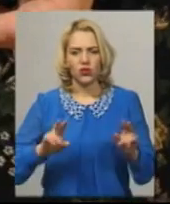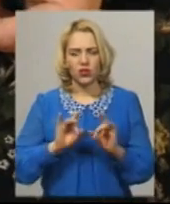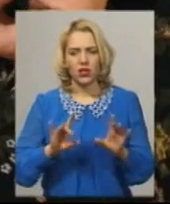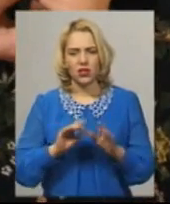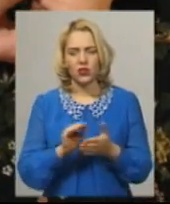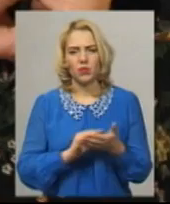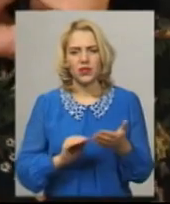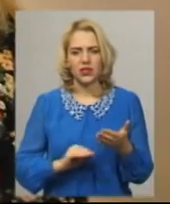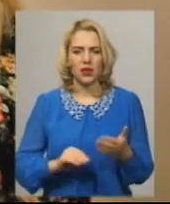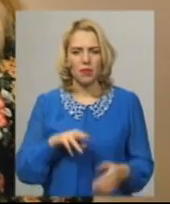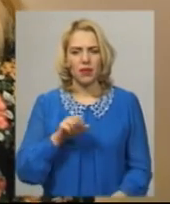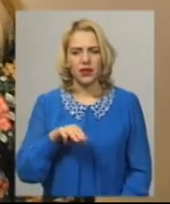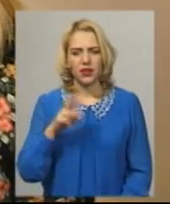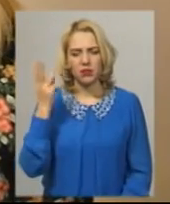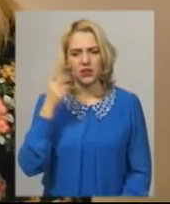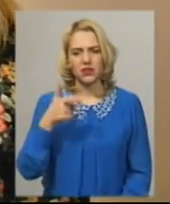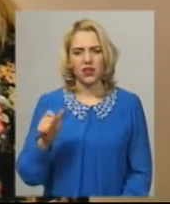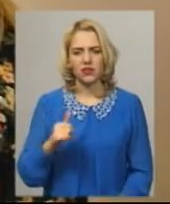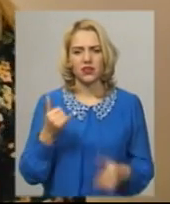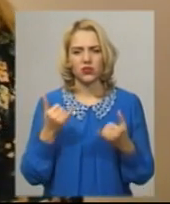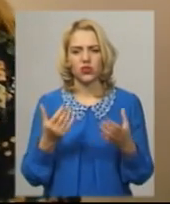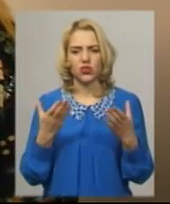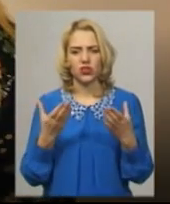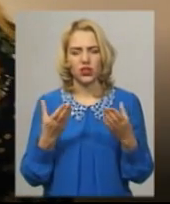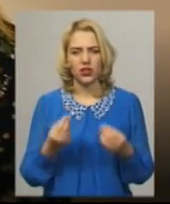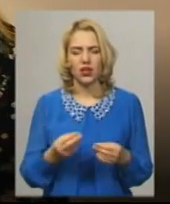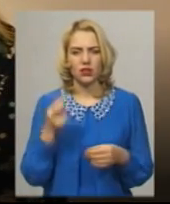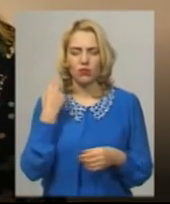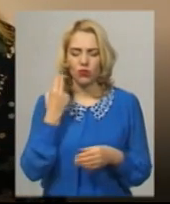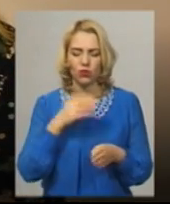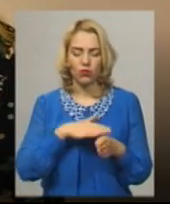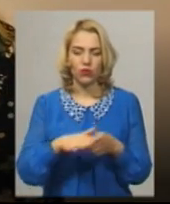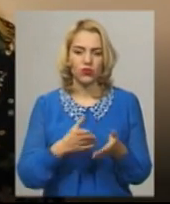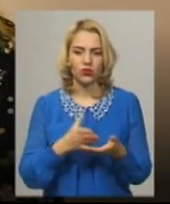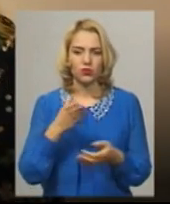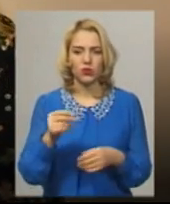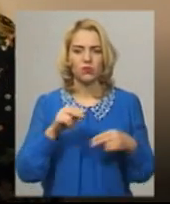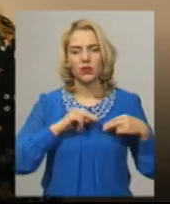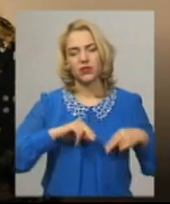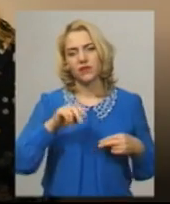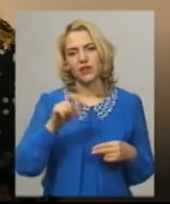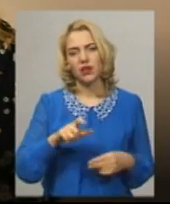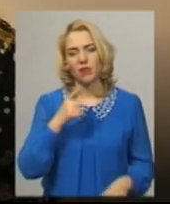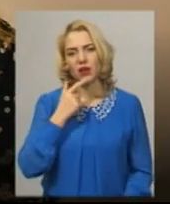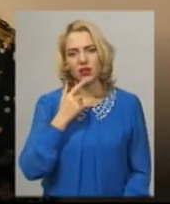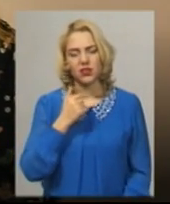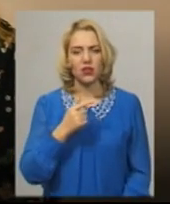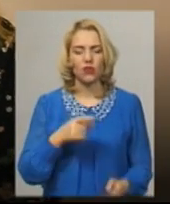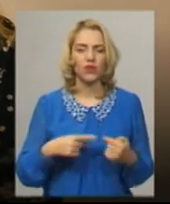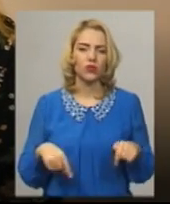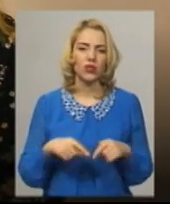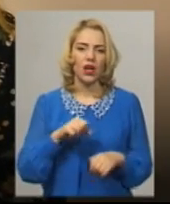-секретарка ПАД «Хмельницькгаз» Леся Андрейко. На сьогоднішній день борг повністю сплочений. Працівниками